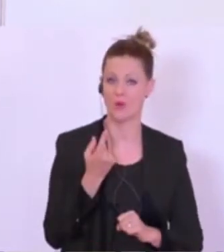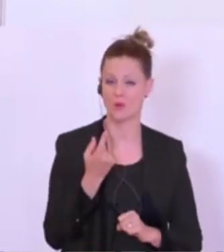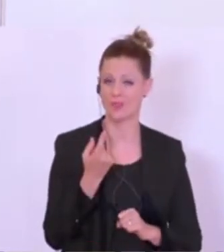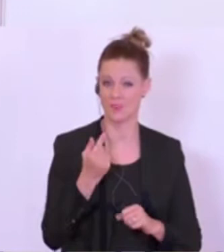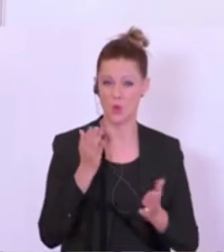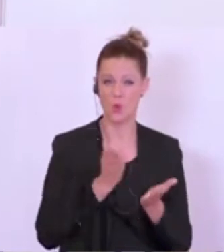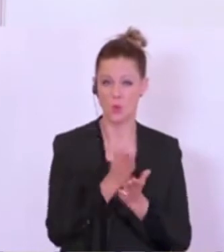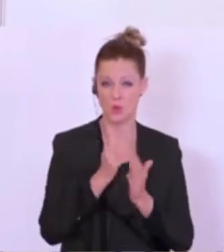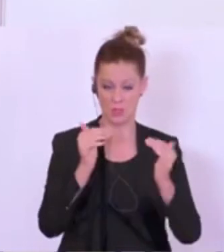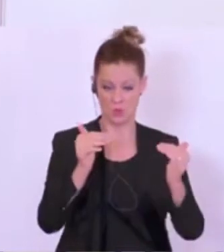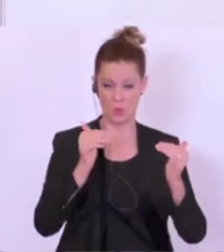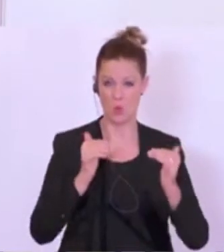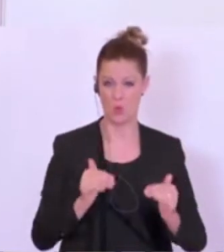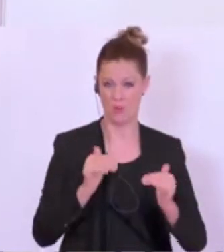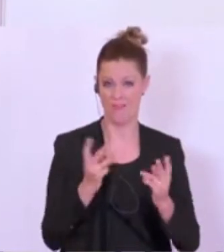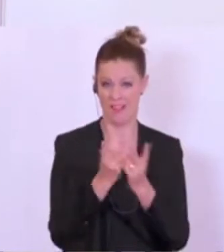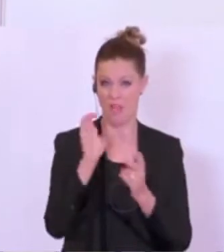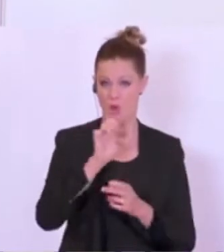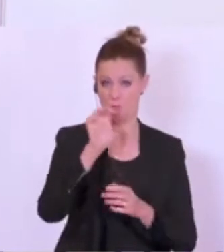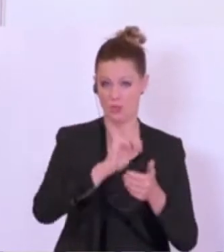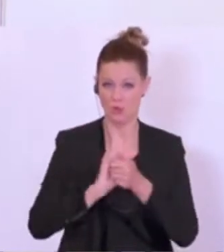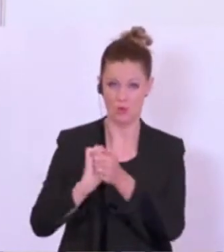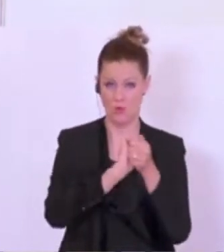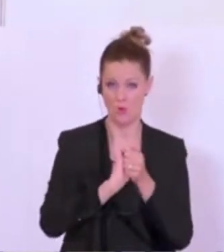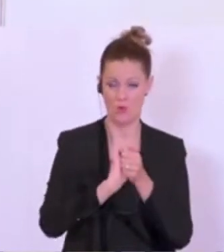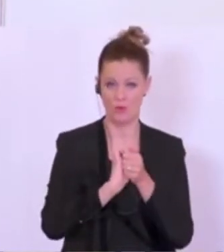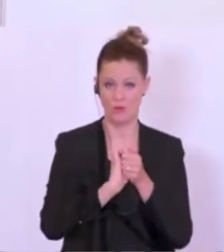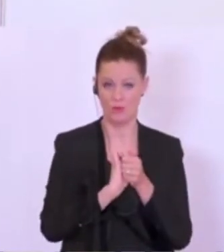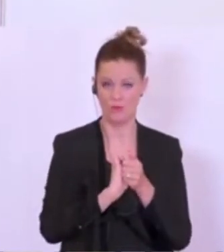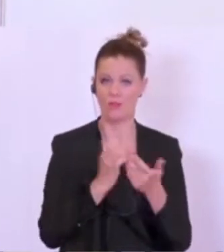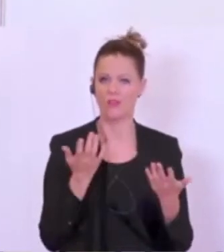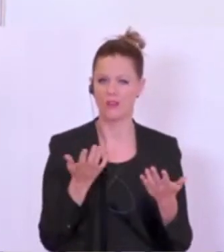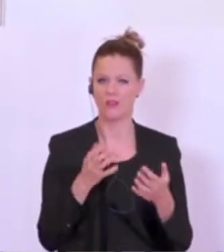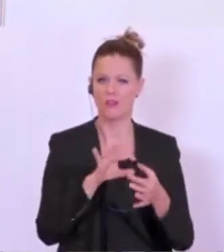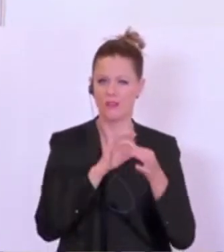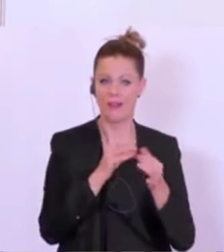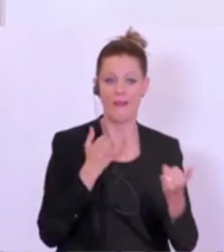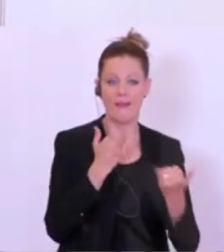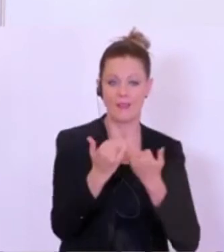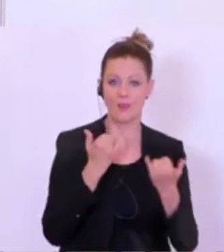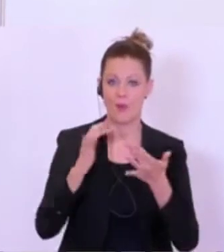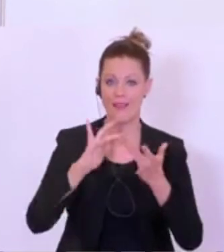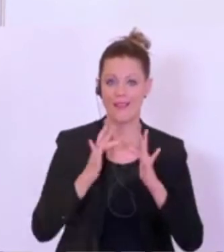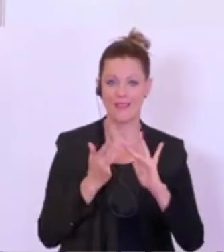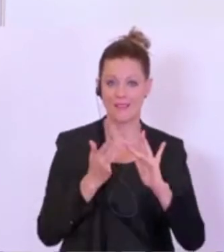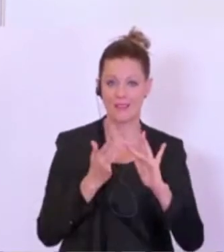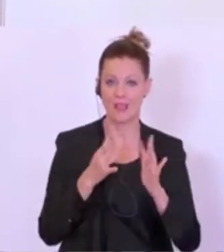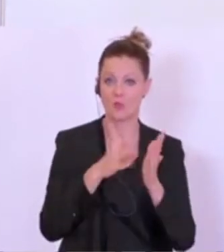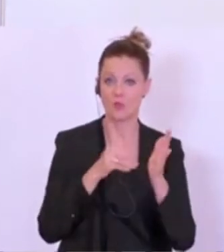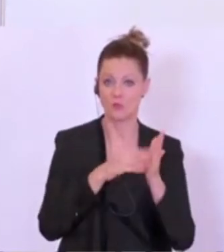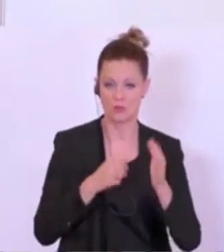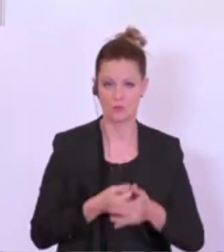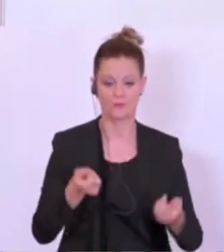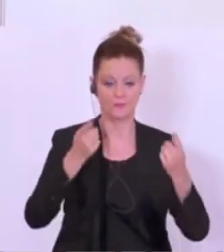unterm Durchschnitt der Europäischen Union, was zum Beispiel die individuelle Internetnutzung betrifft, die